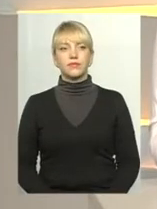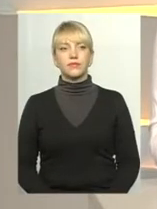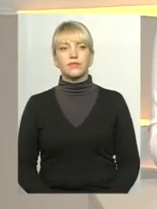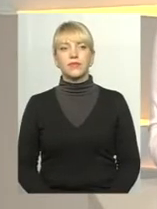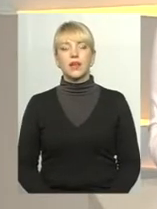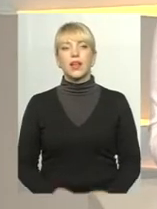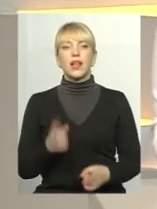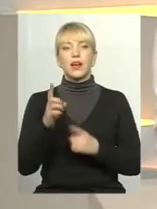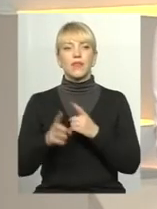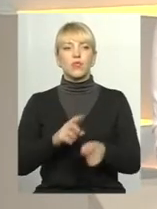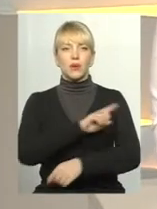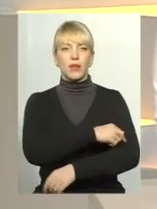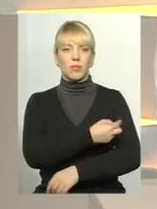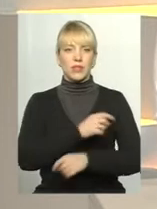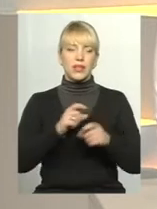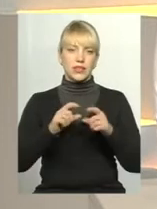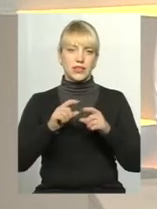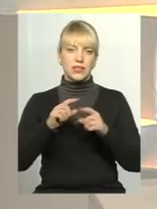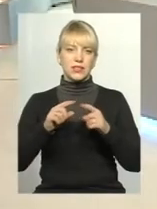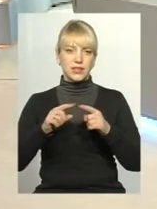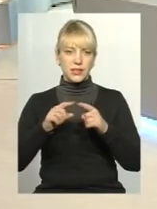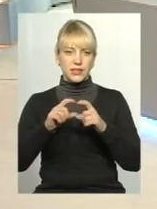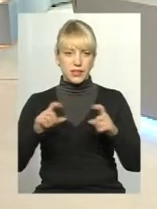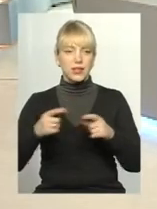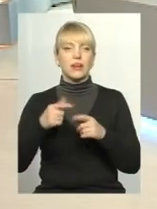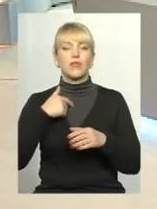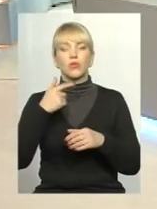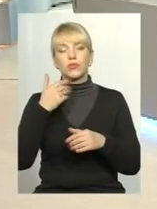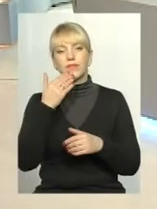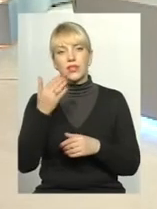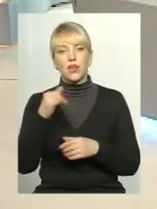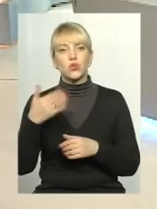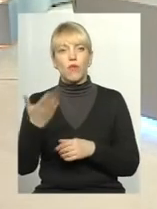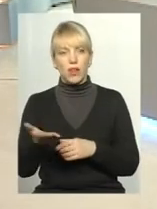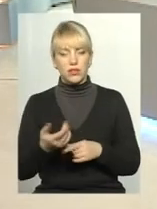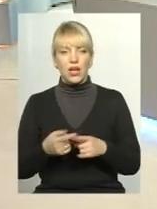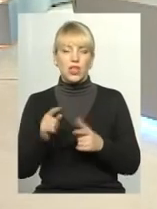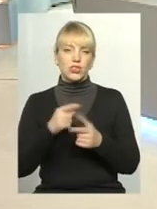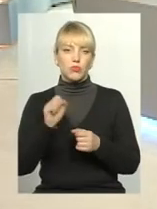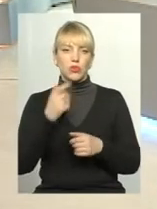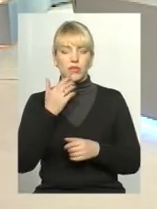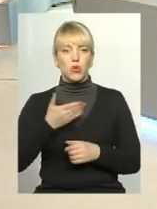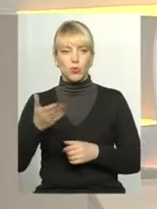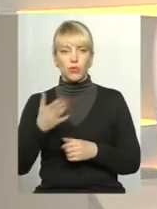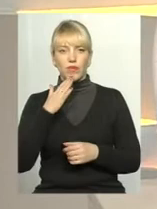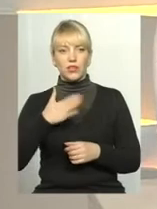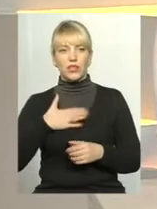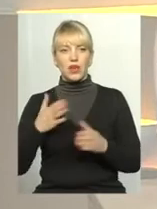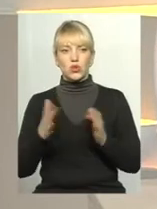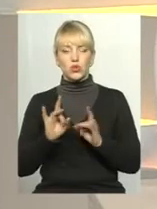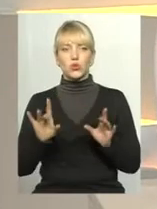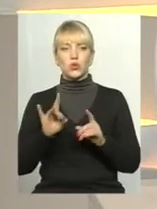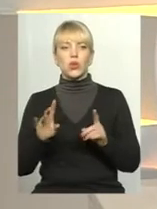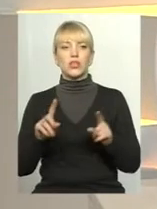Отож, реформа медицини. Звертаюся до вас, в першу чергу, Борис Васильович, чи можете ви прокоментувати наш сюжет? Ну і